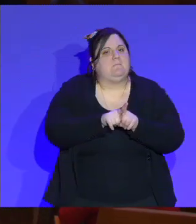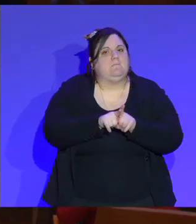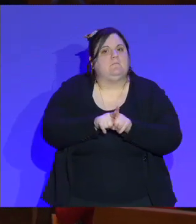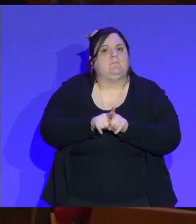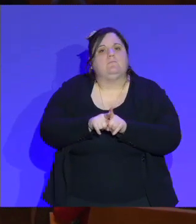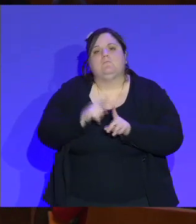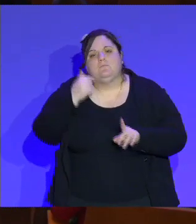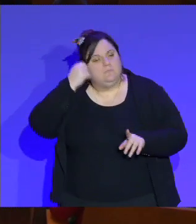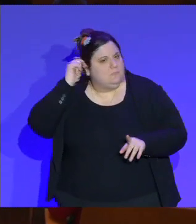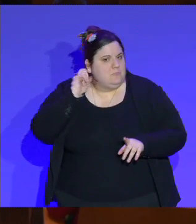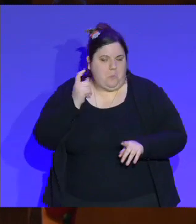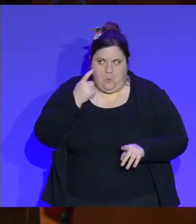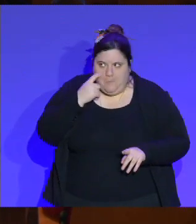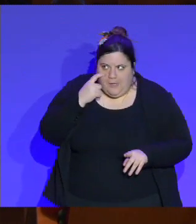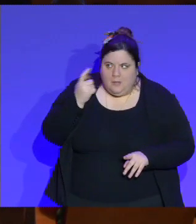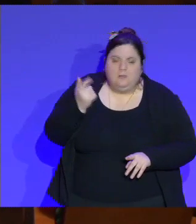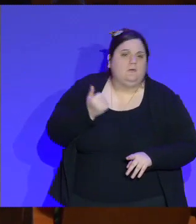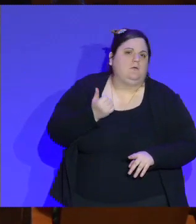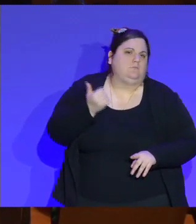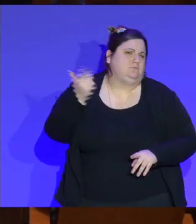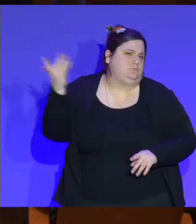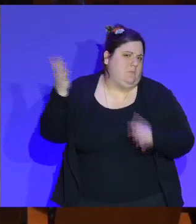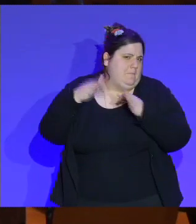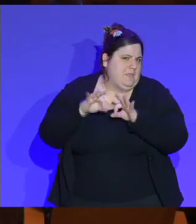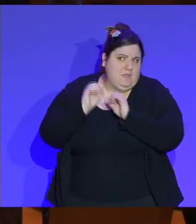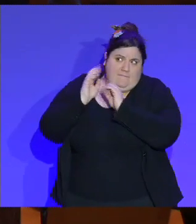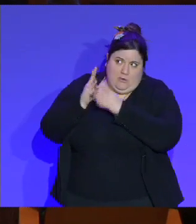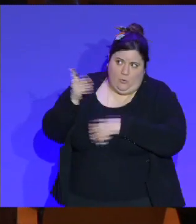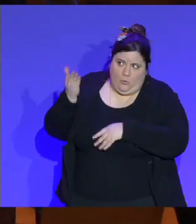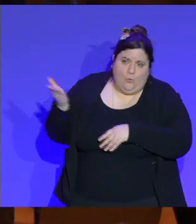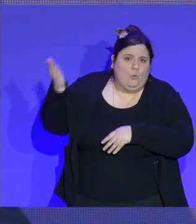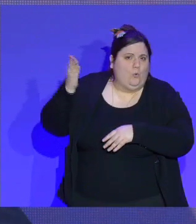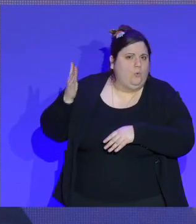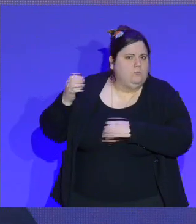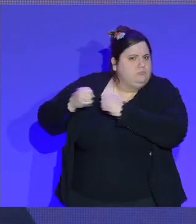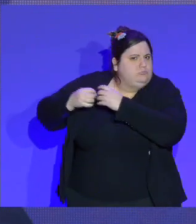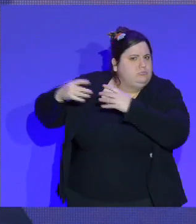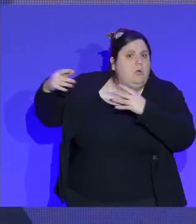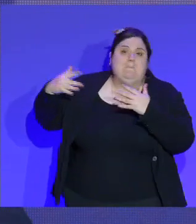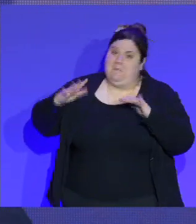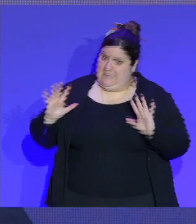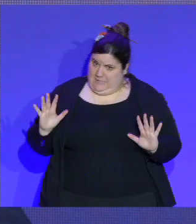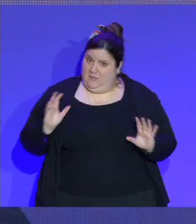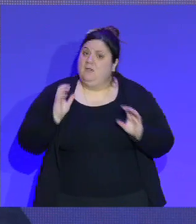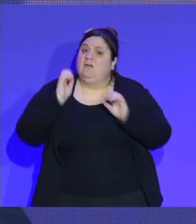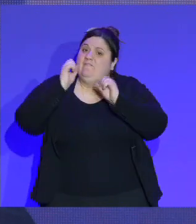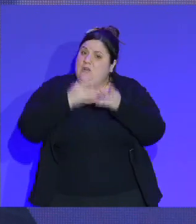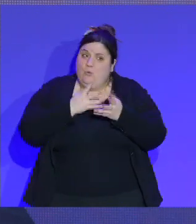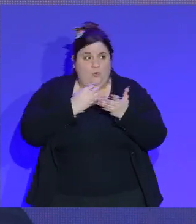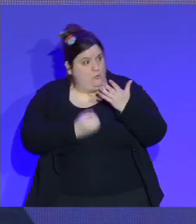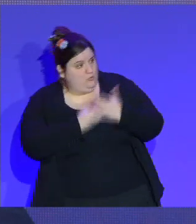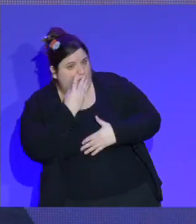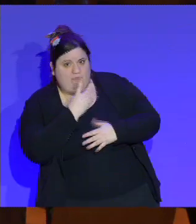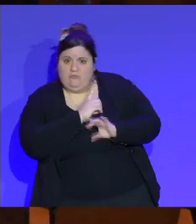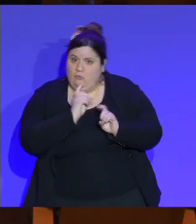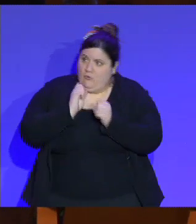où, vous savez, ils ont beaucoup de vélos et ils changent beaucoup les vélos, ce seront des vélos réparés ou ce seront les vélos